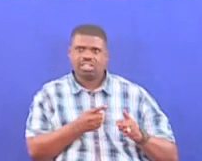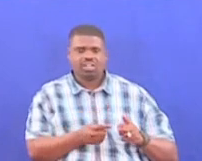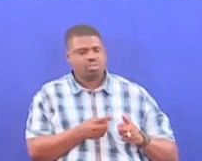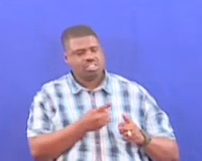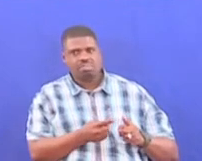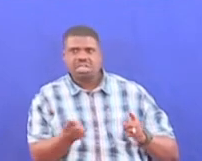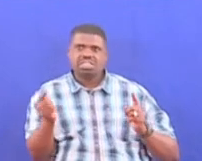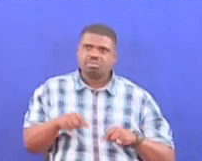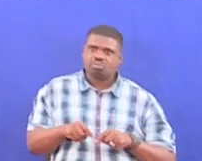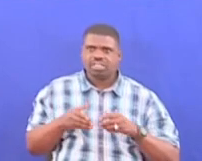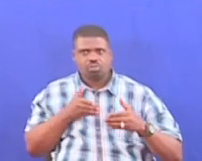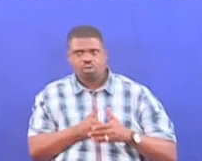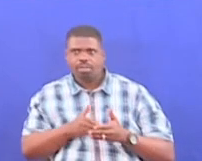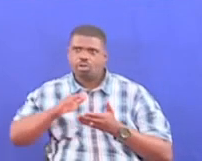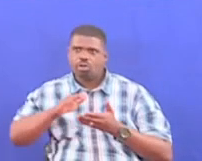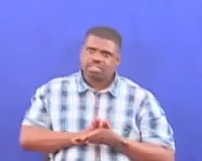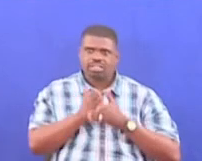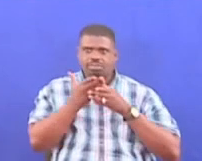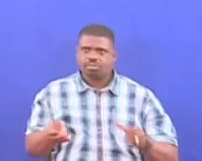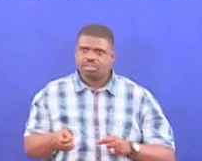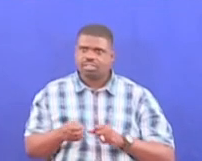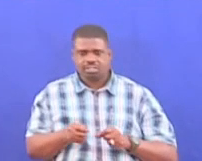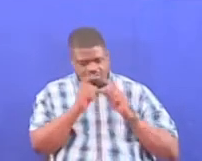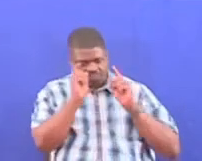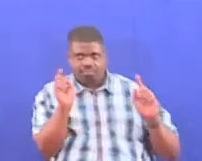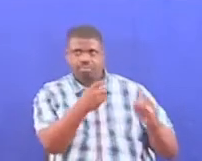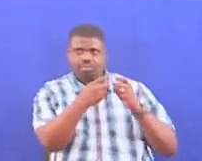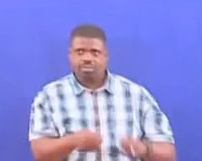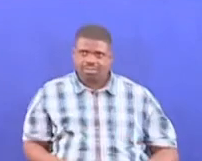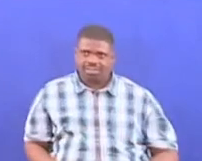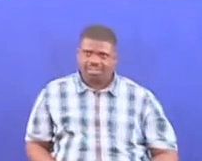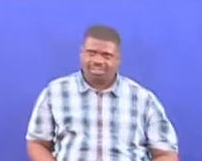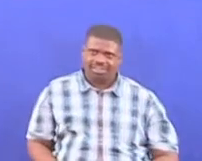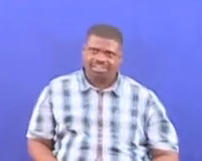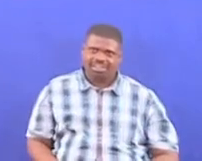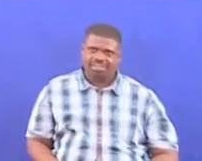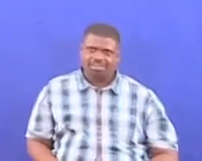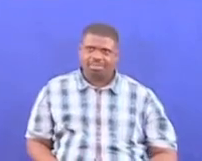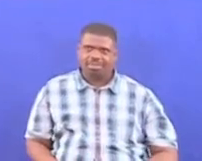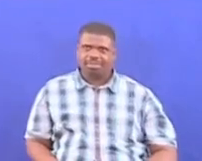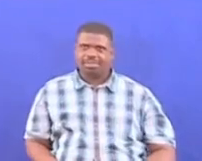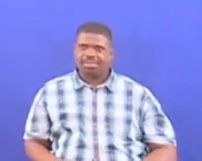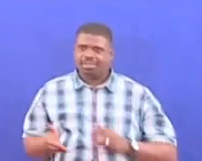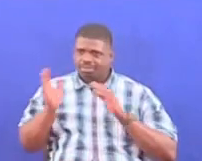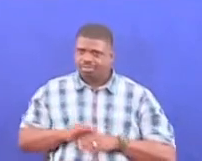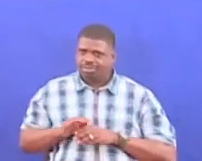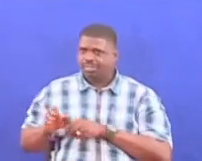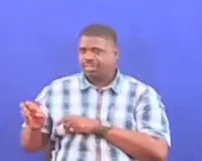tenu ambya, zilikuja, zikakwama, zikuprintiwa, zikapotea. We don't need that. Mwisho wa mwenye kiti, ni malizie na unindie mda wangu.